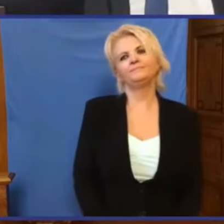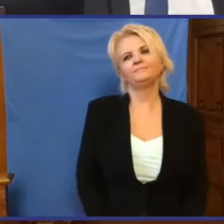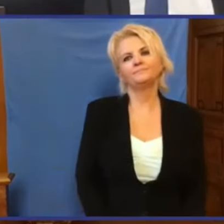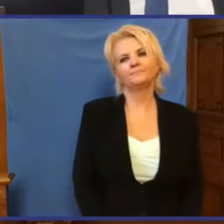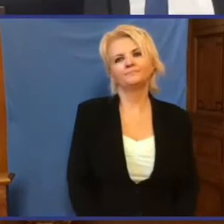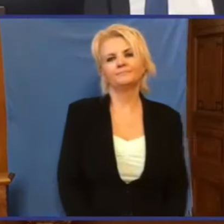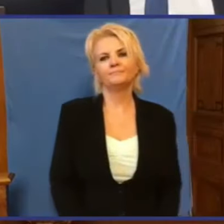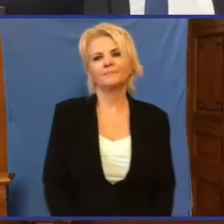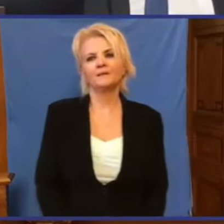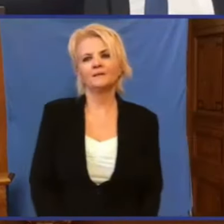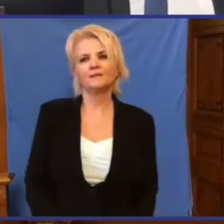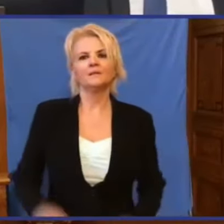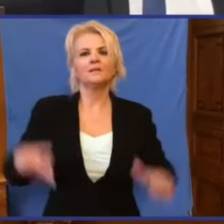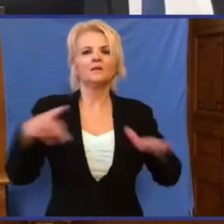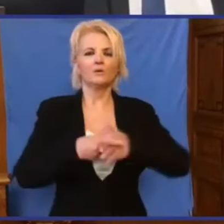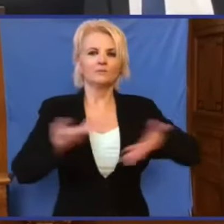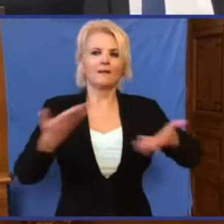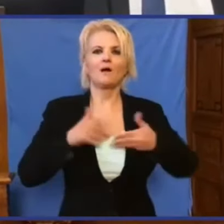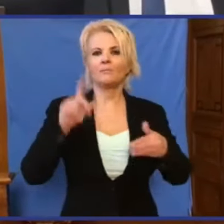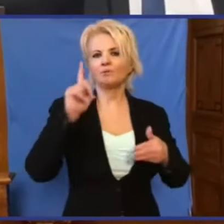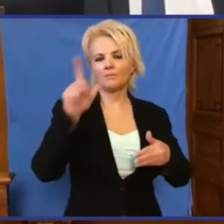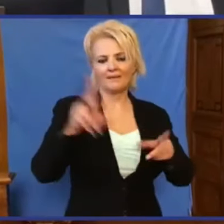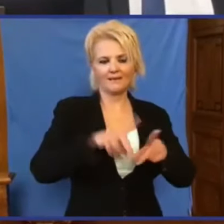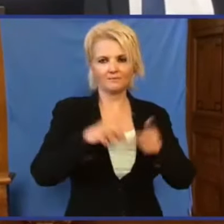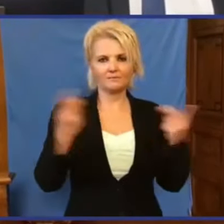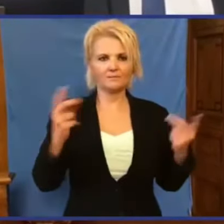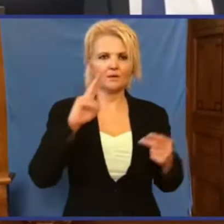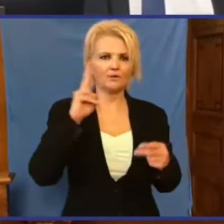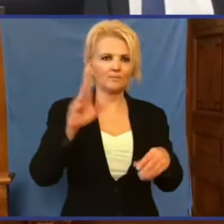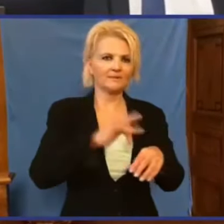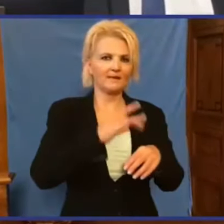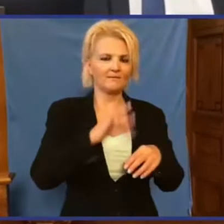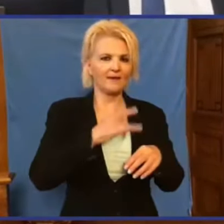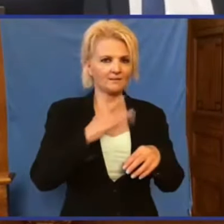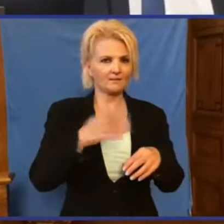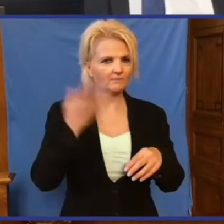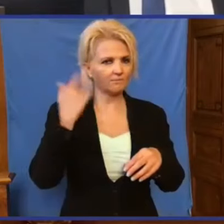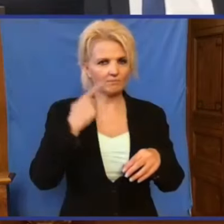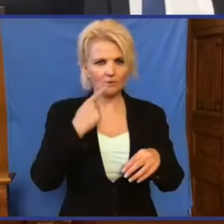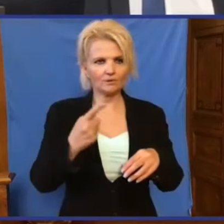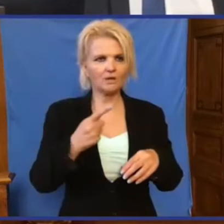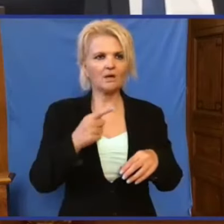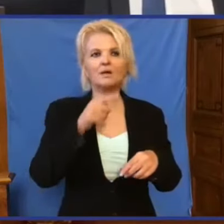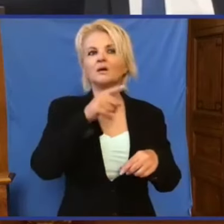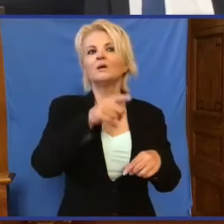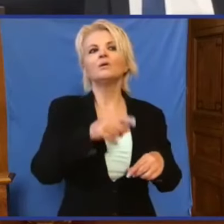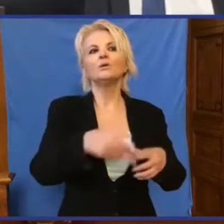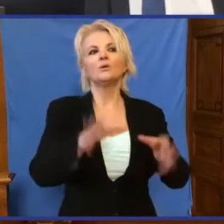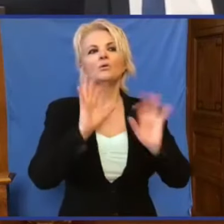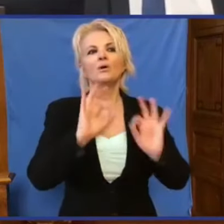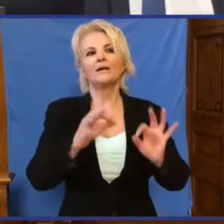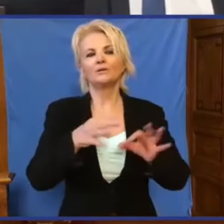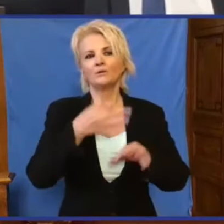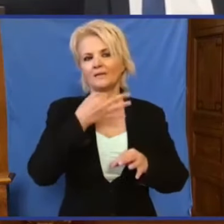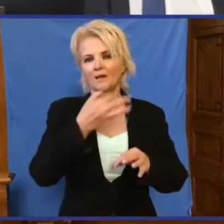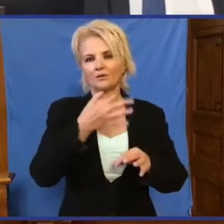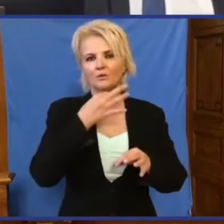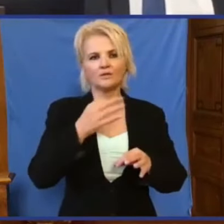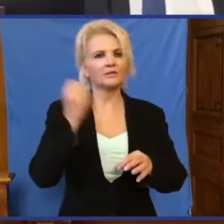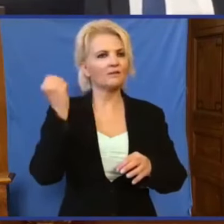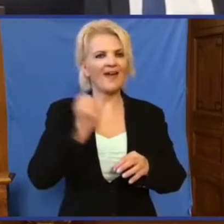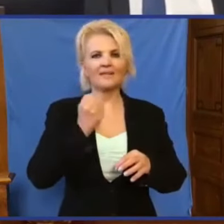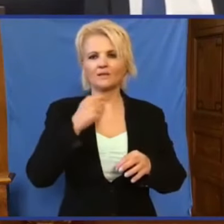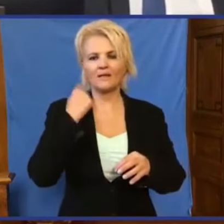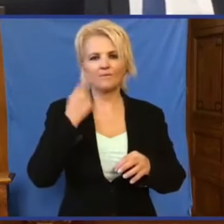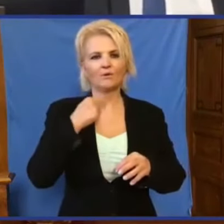Közben kaptam itt két cikket, Krukice Ferenc az időmént azt mondta, hogy ő teljesen korrektül nyilatkozott, és semmilyen vállalat nem fogalmaztak